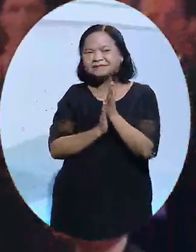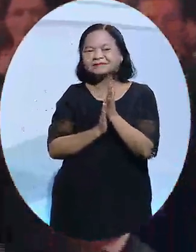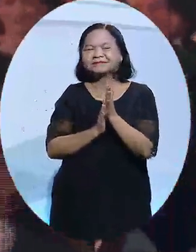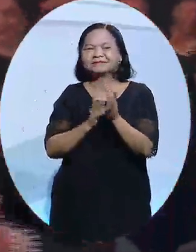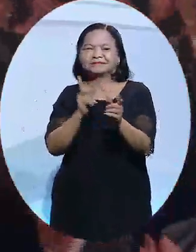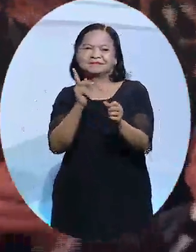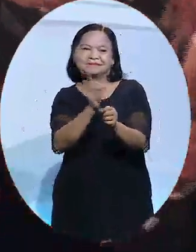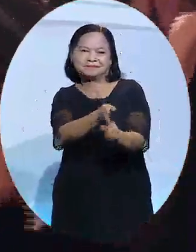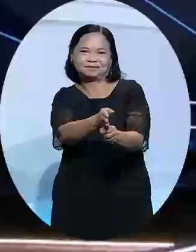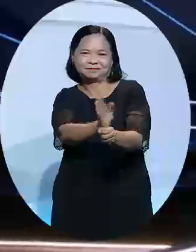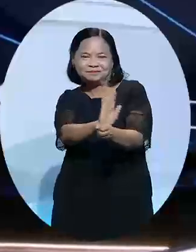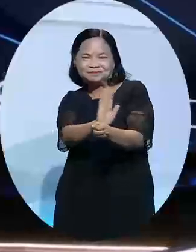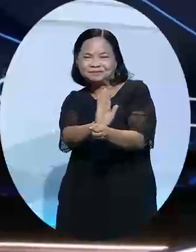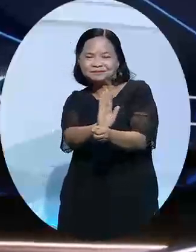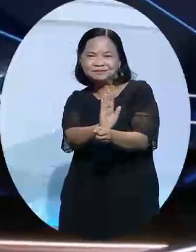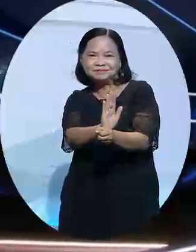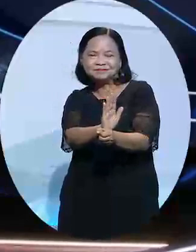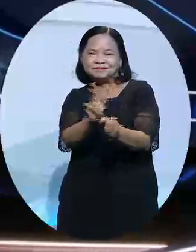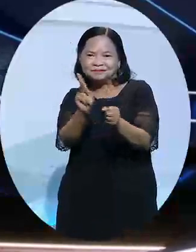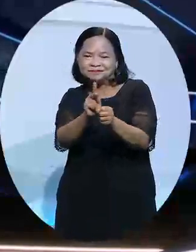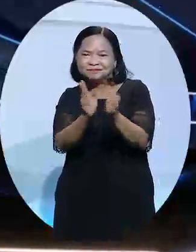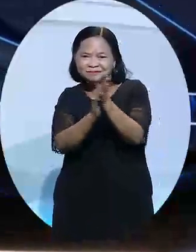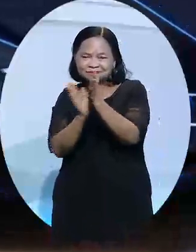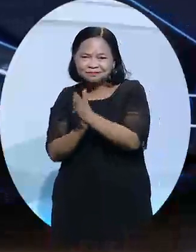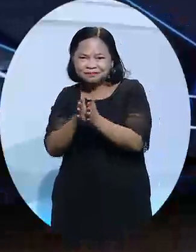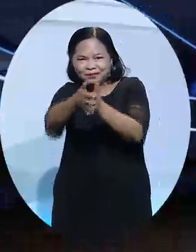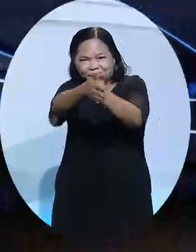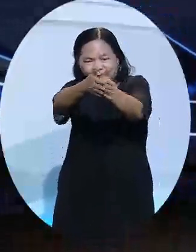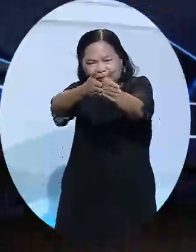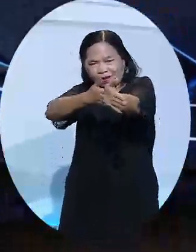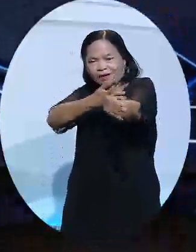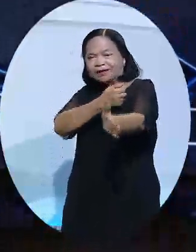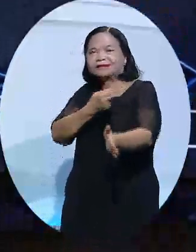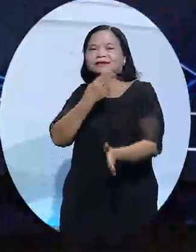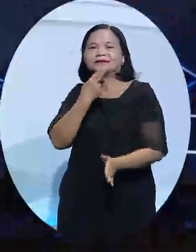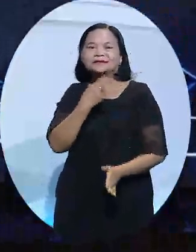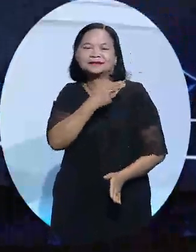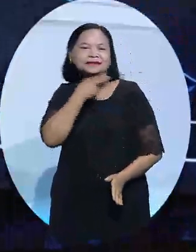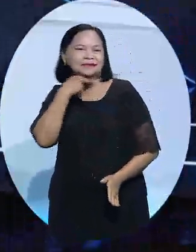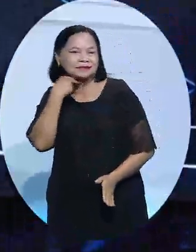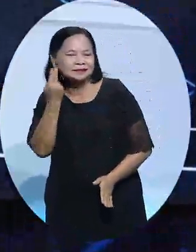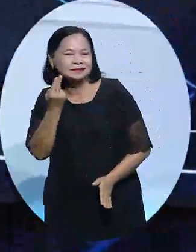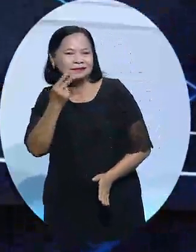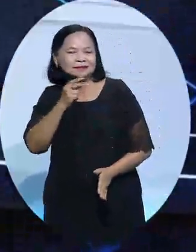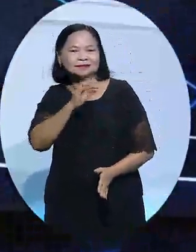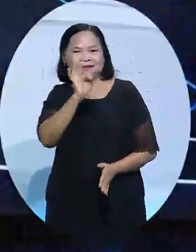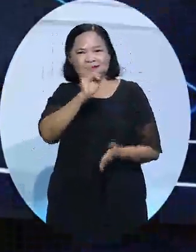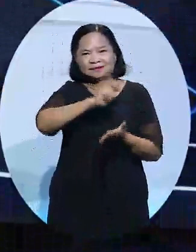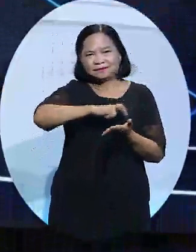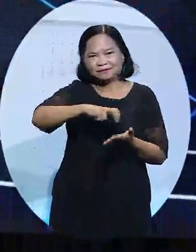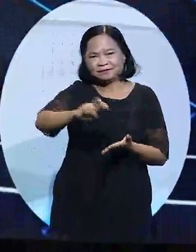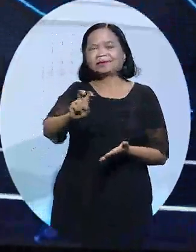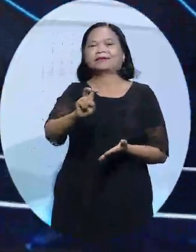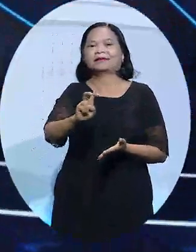Sion Hader. Còn giải kịch bản gốc xuất sắc đã thuộc về nhà làm phim người Anh Kenneth Branagh với tác phẩm Belfast.